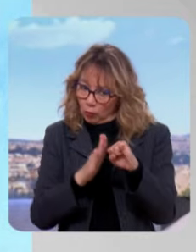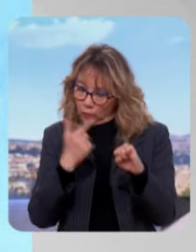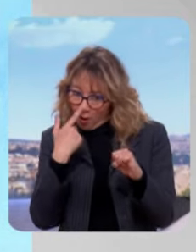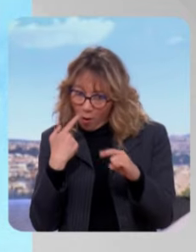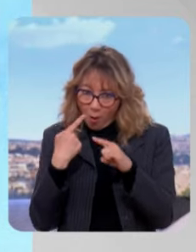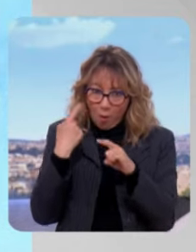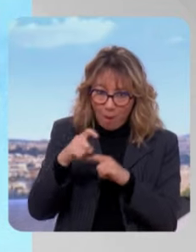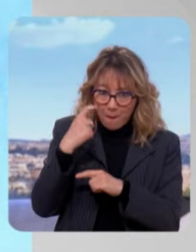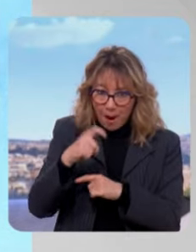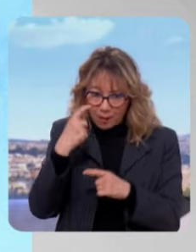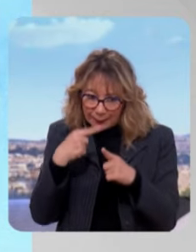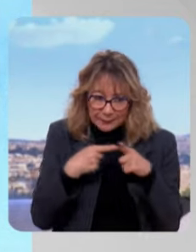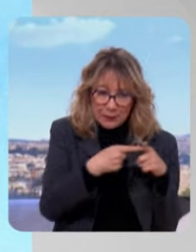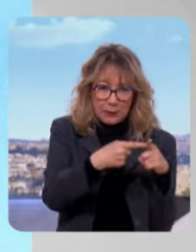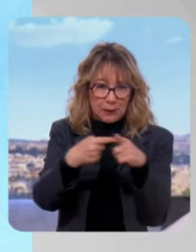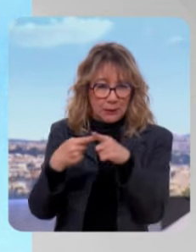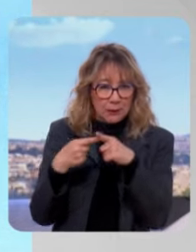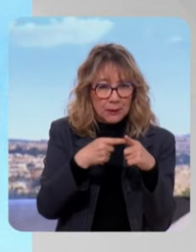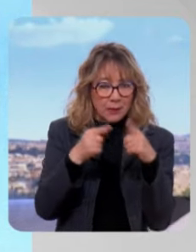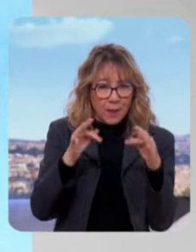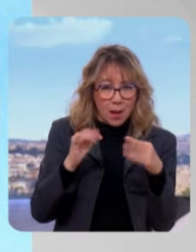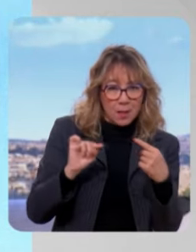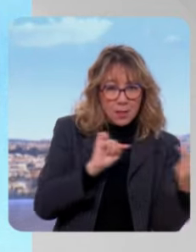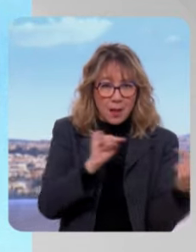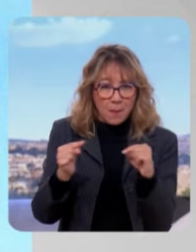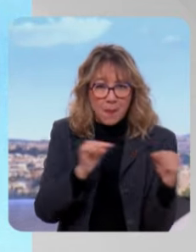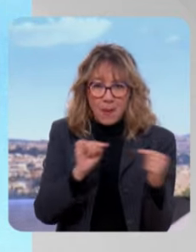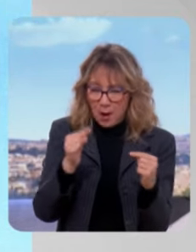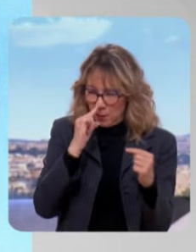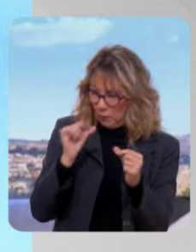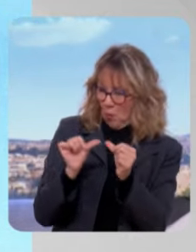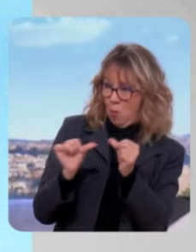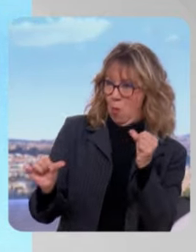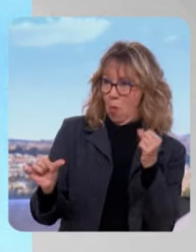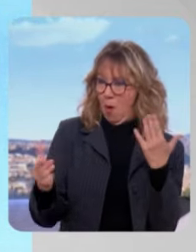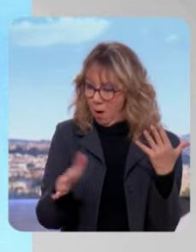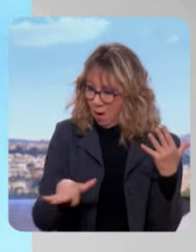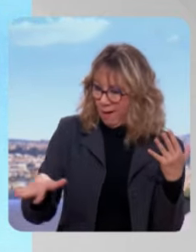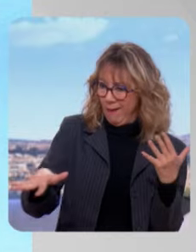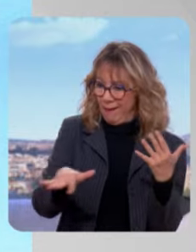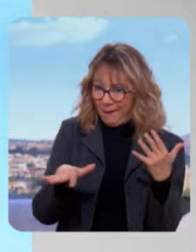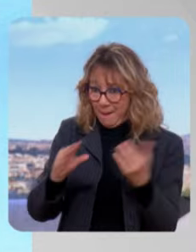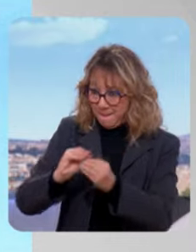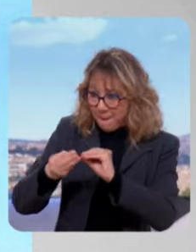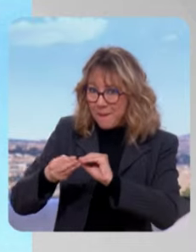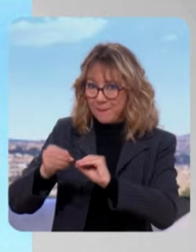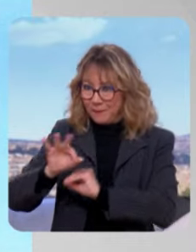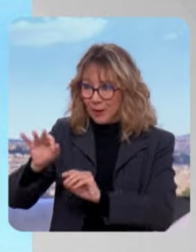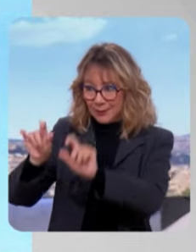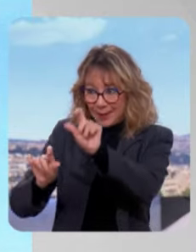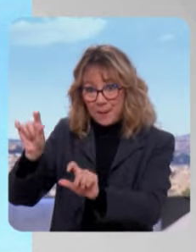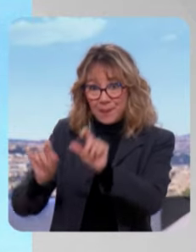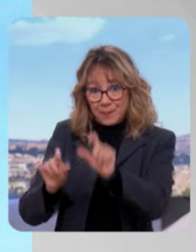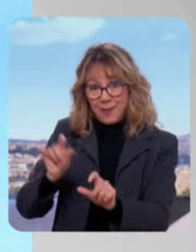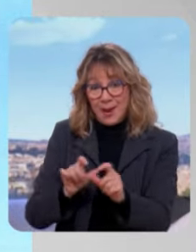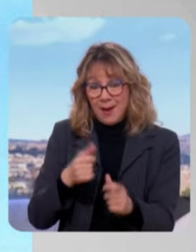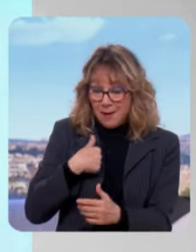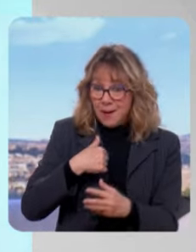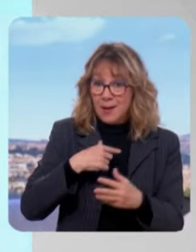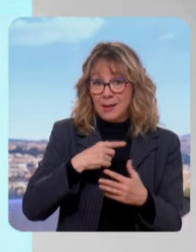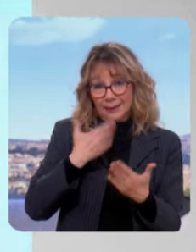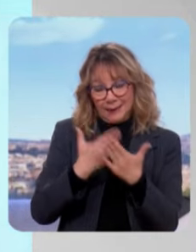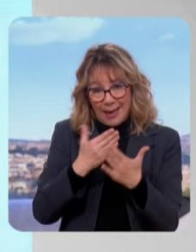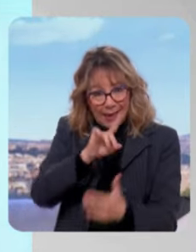société, se divise beaucoup sur des débats très éloignés du quotidien des Français. Moi, je souhaite la rassembler sur la question sociale, je souhaite refaire de la question sociale On parler de la question